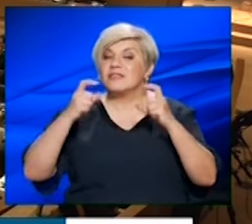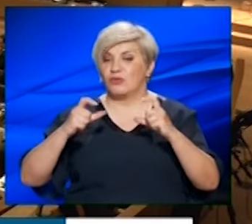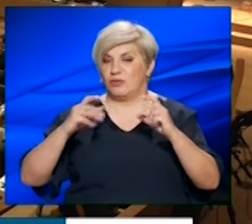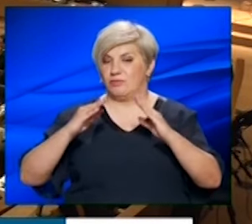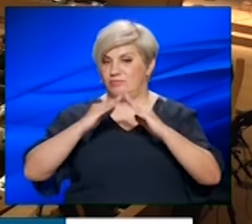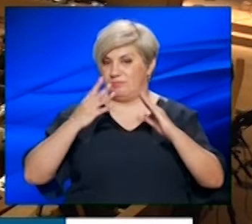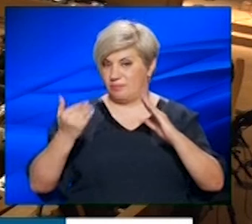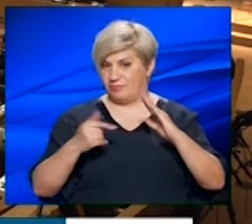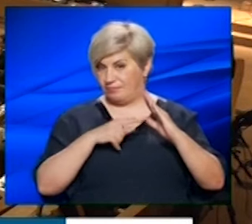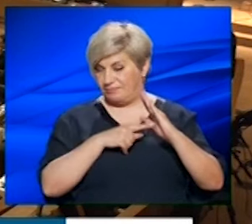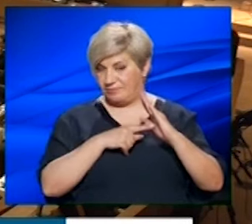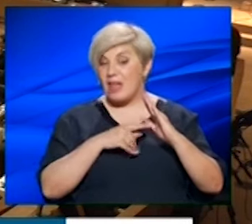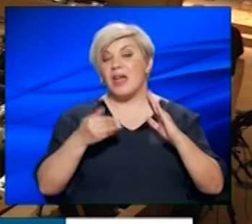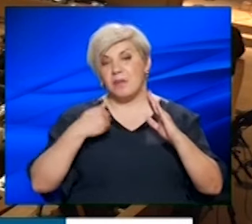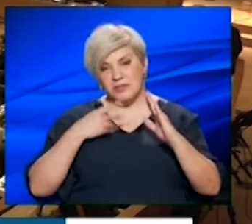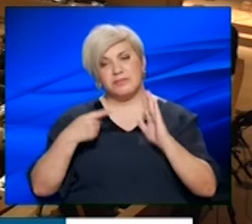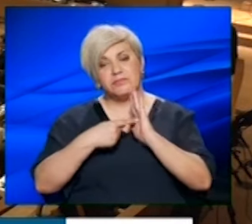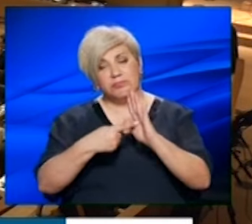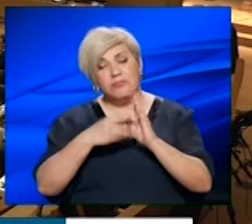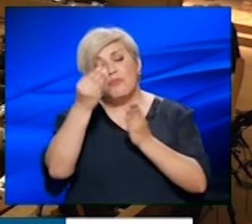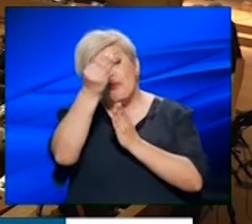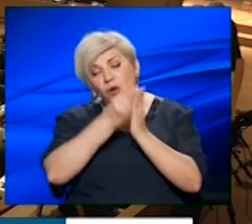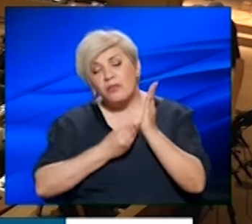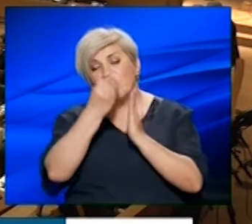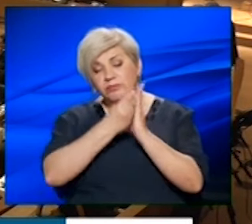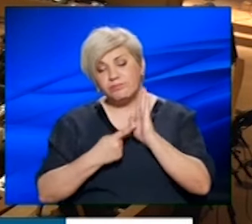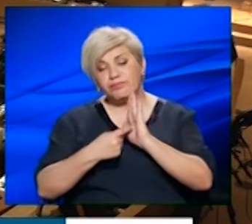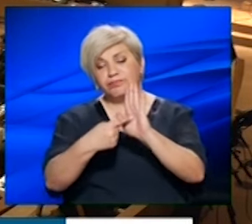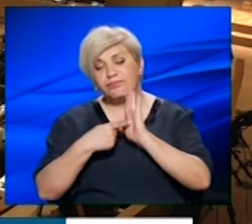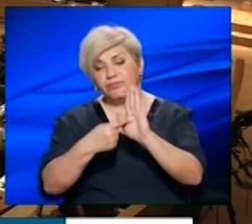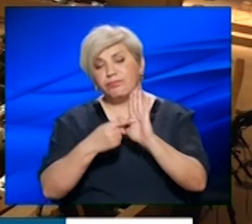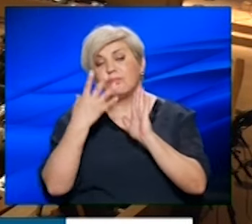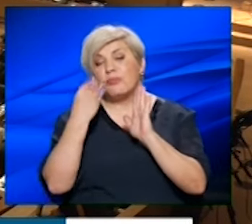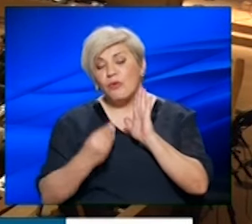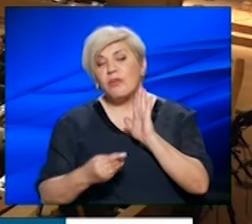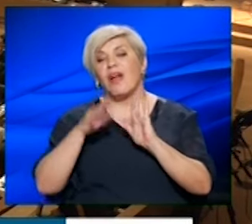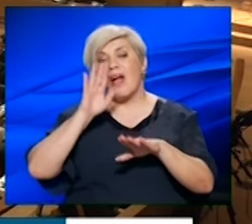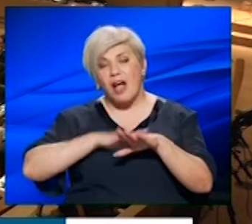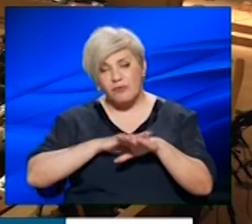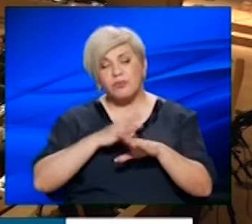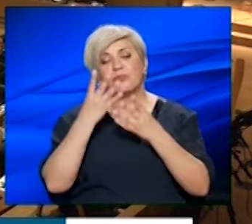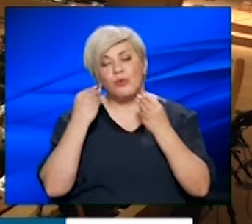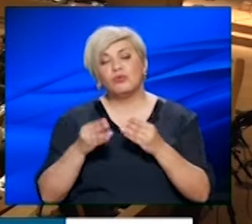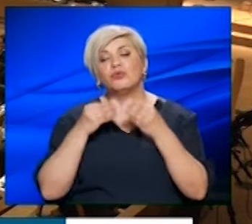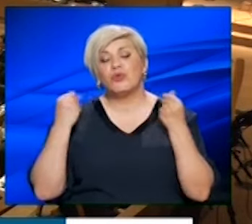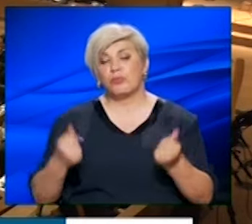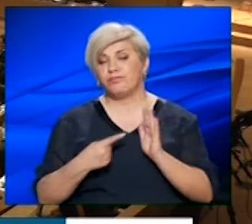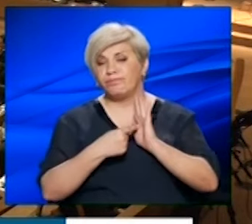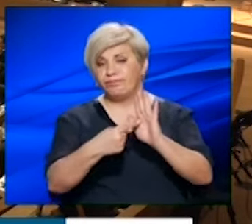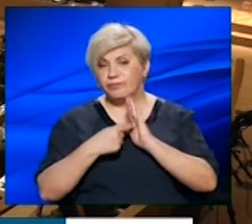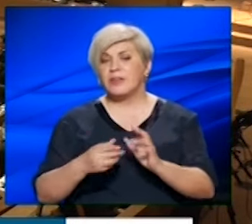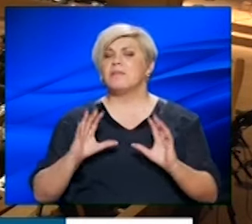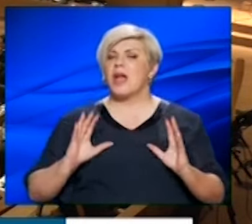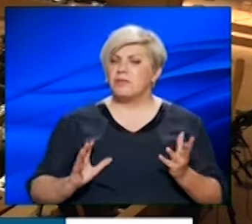στέγης. Εμείς έχουμε αναδείξει επανλημμένα όλα αυτά τα ζητήματα, με πάρα πολλές αφορμές και με πάρα πολλούς τρόπους, με